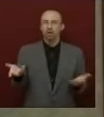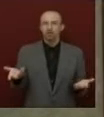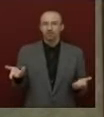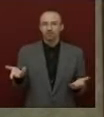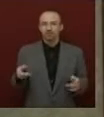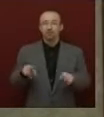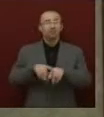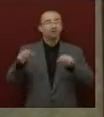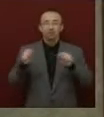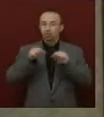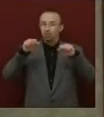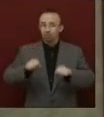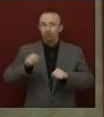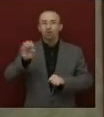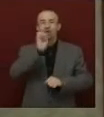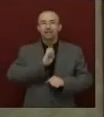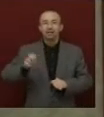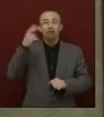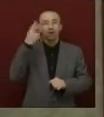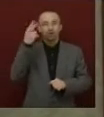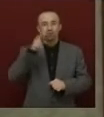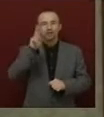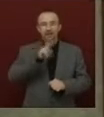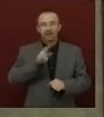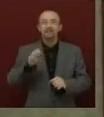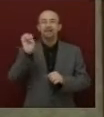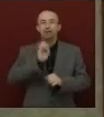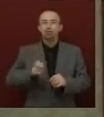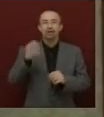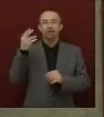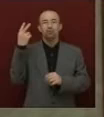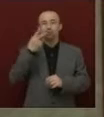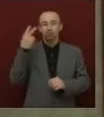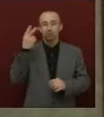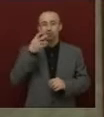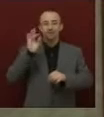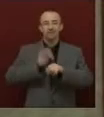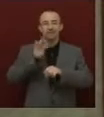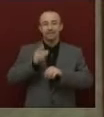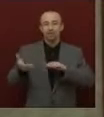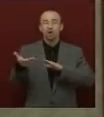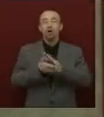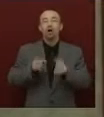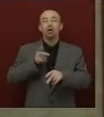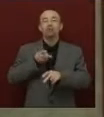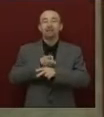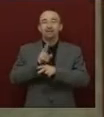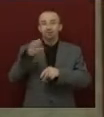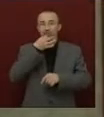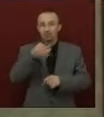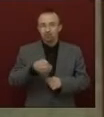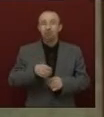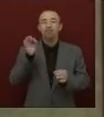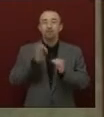nagyon komoly, az európai kultúrát, a keresztény európai kultúrát érintő alapkérdésről van szó, arról